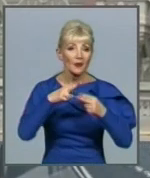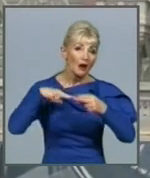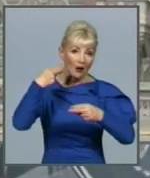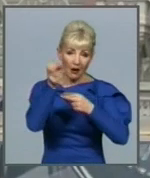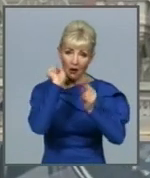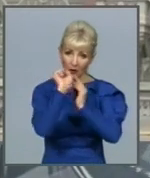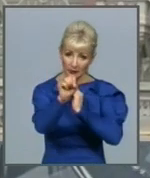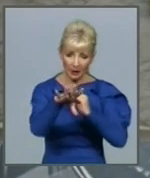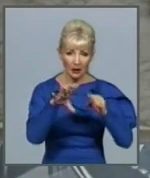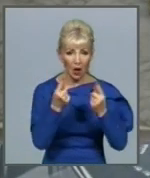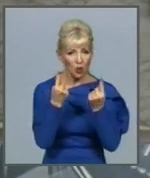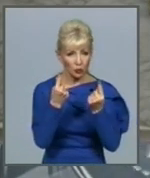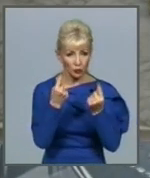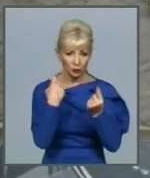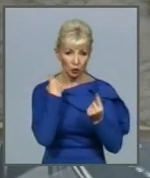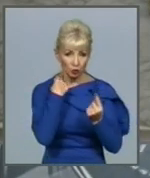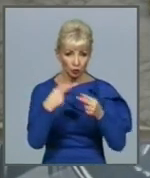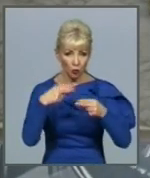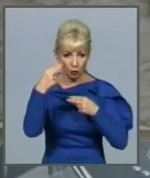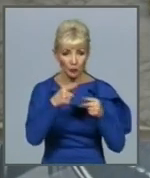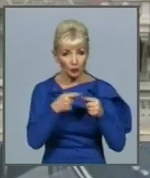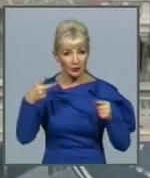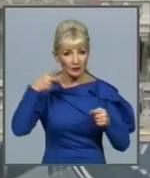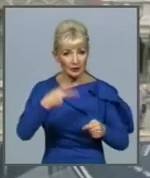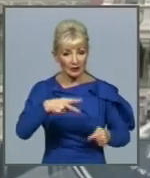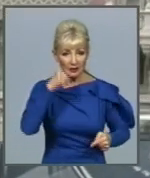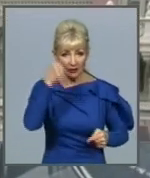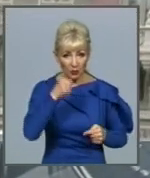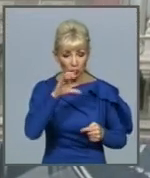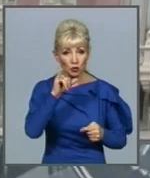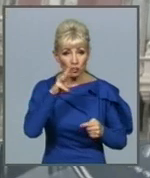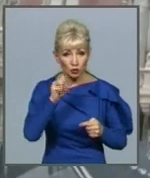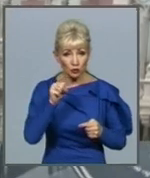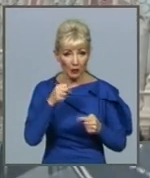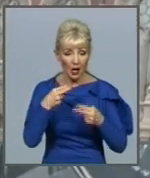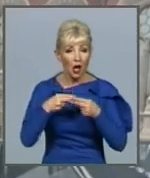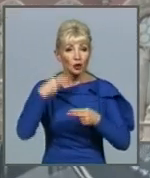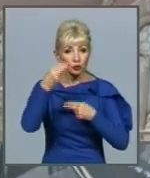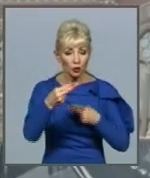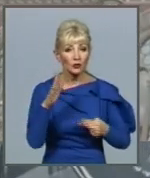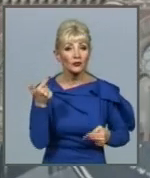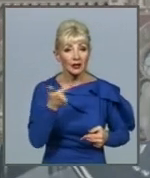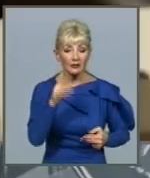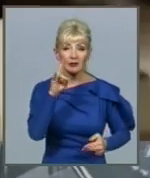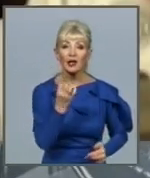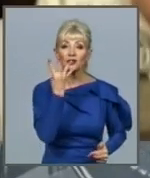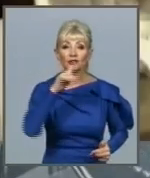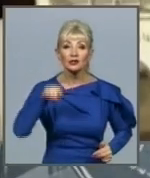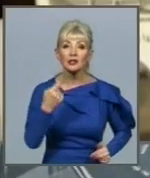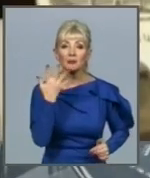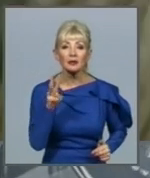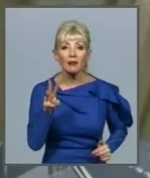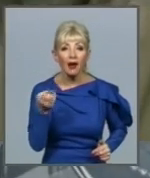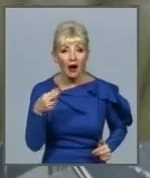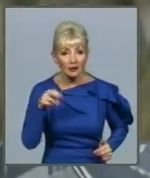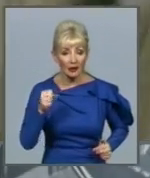Протягом 2020 року сума боргу збільшилась в гривневому еквіваленті на 4,5 мільярда гривень. А от